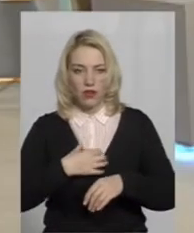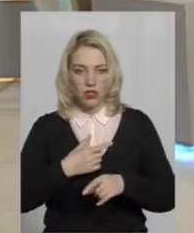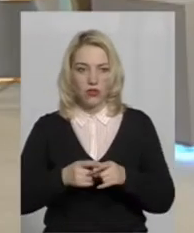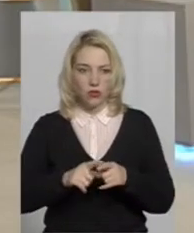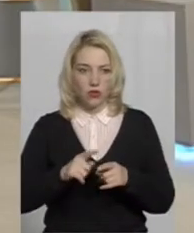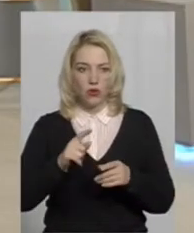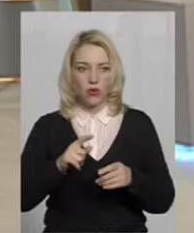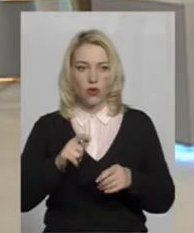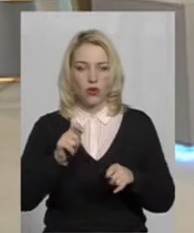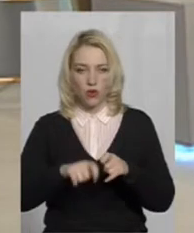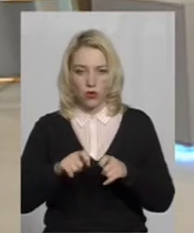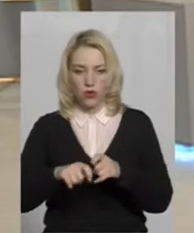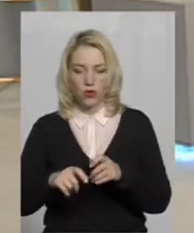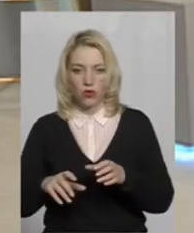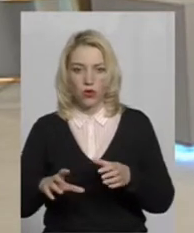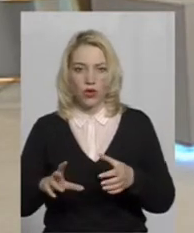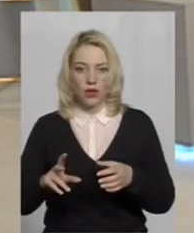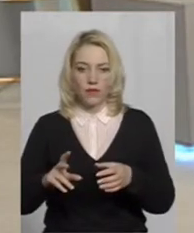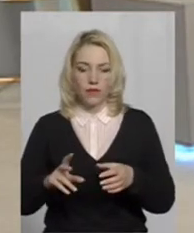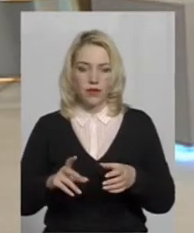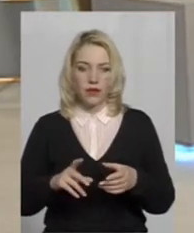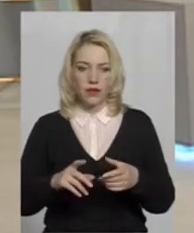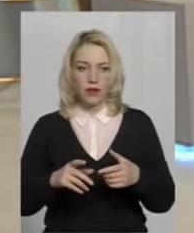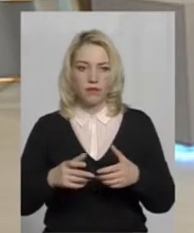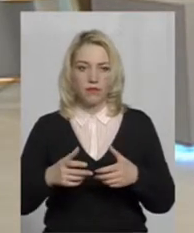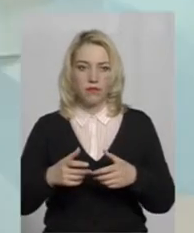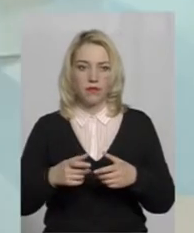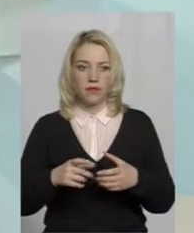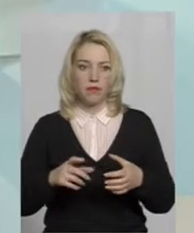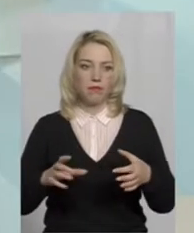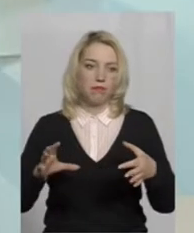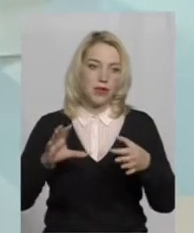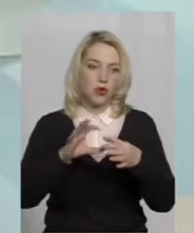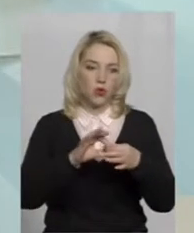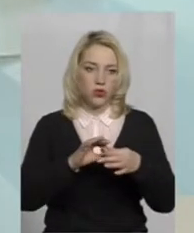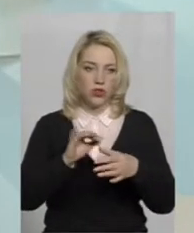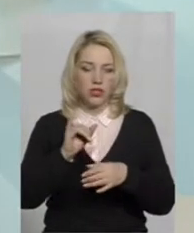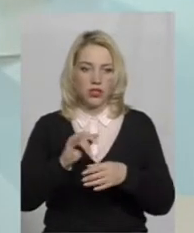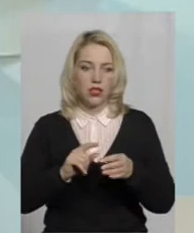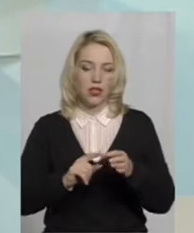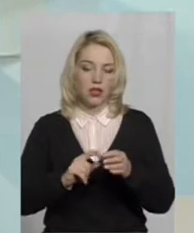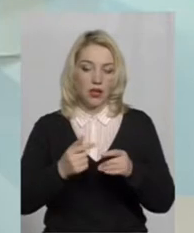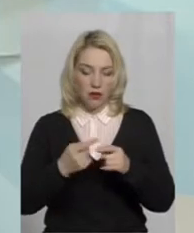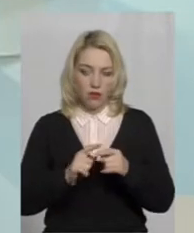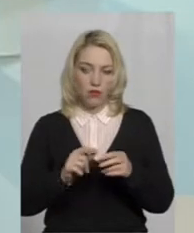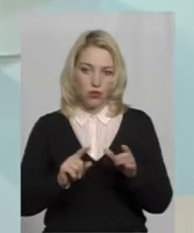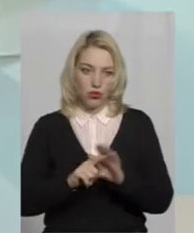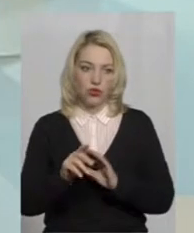контролю підключатися. Так, ми вже стали останні місяці підключатися і воно починає давати